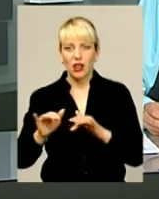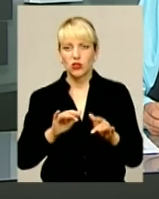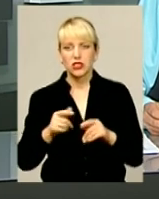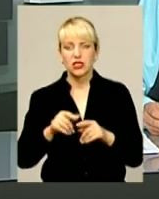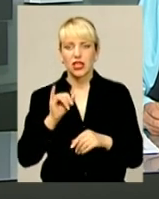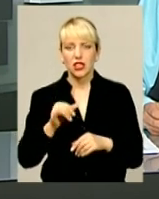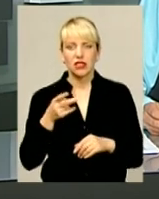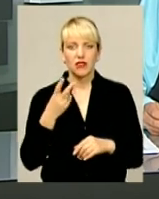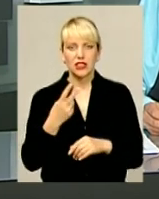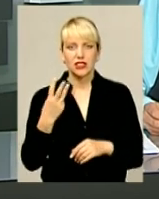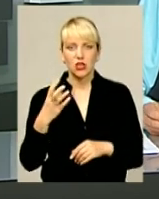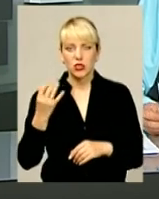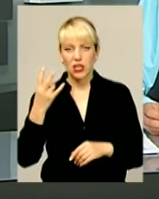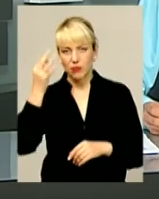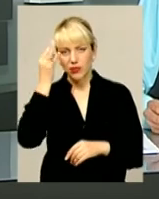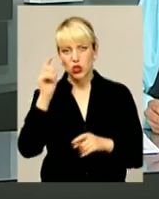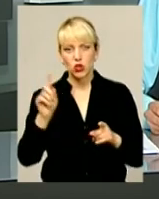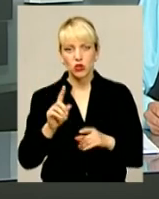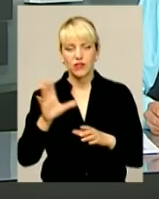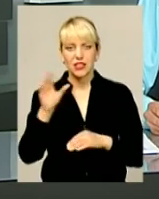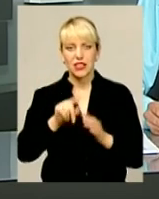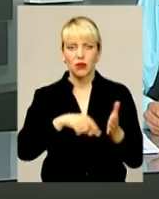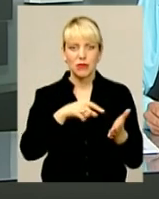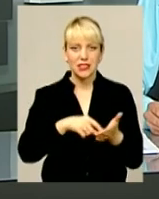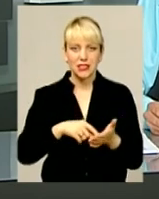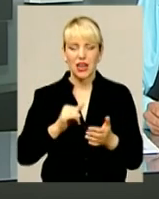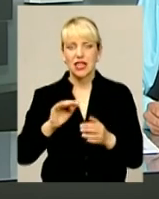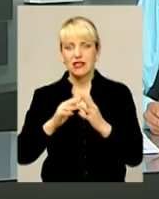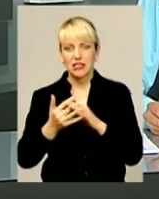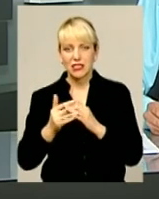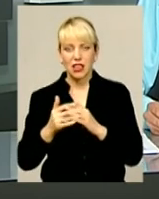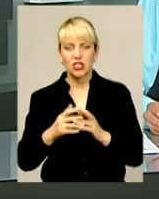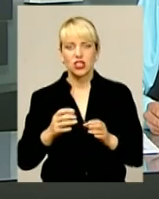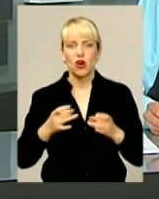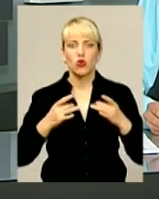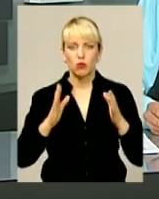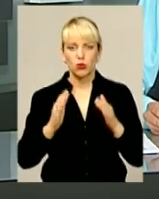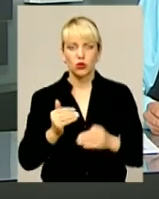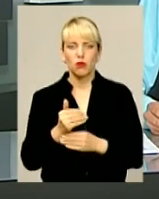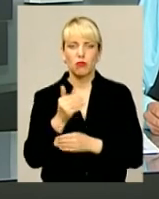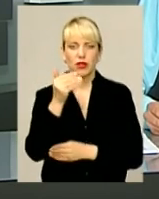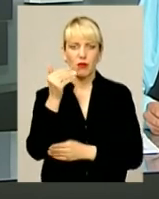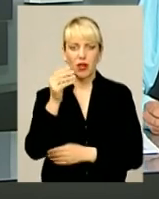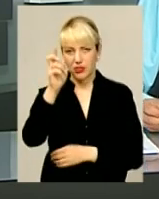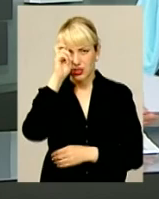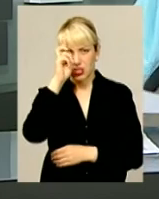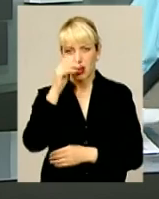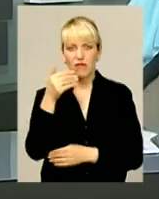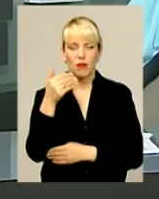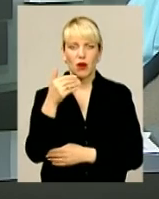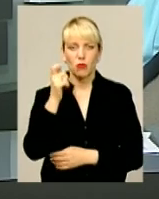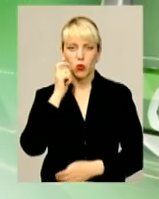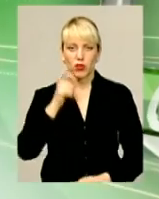23 серпня, нагадаю, в усіх містах, містечках та селищах краю урочисто підніматимуть державний прапор України.